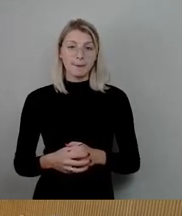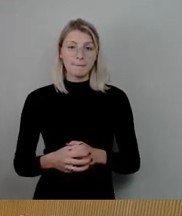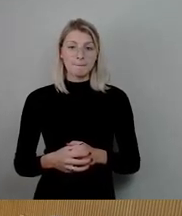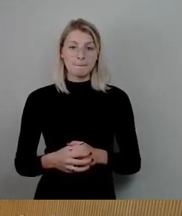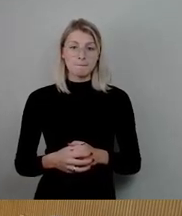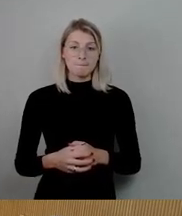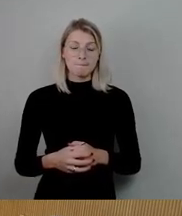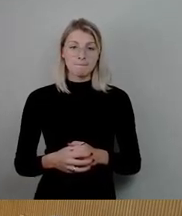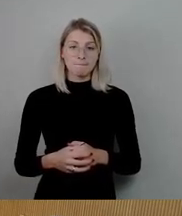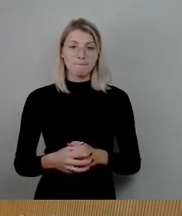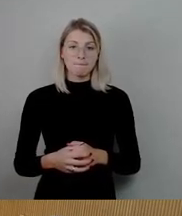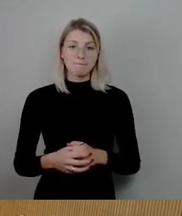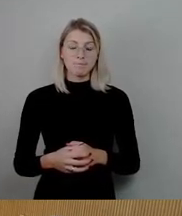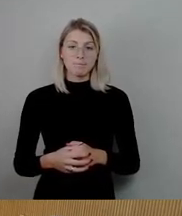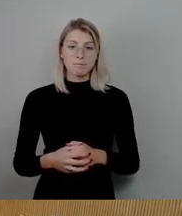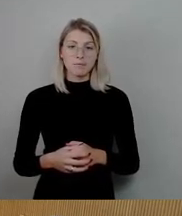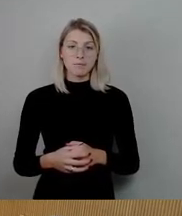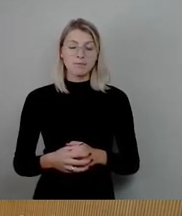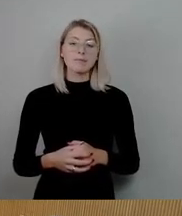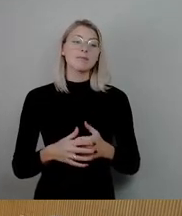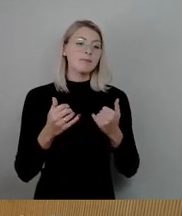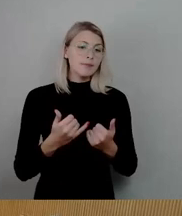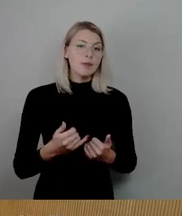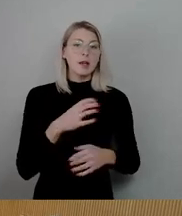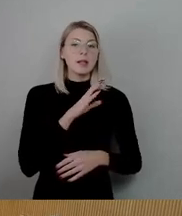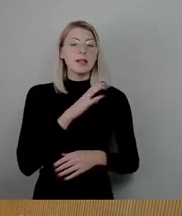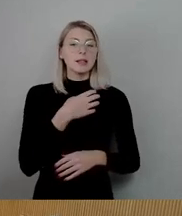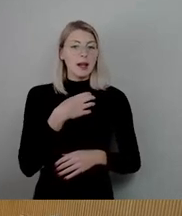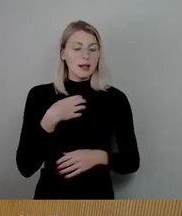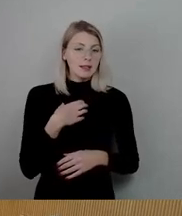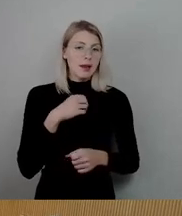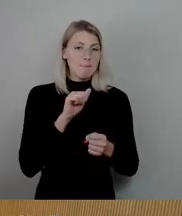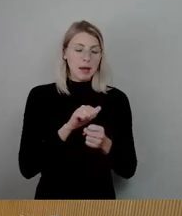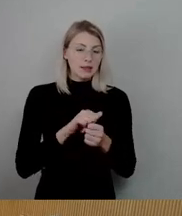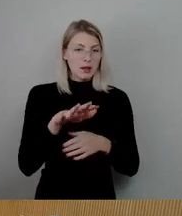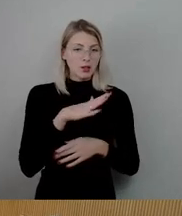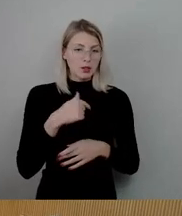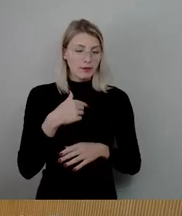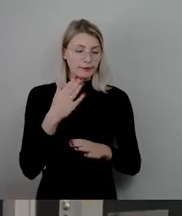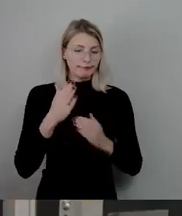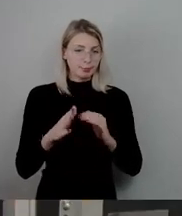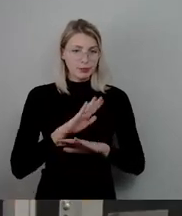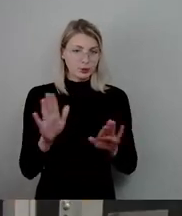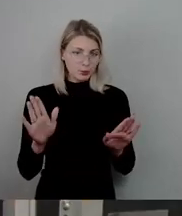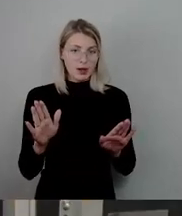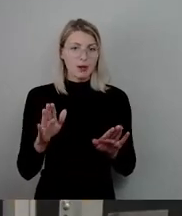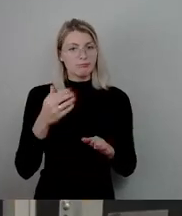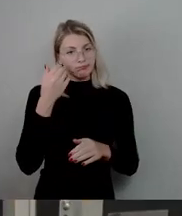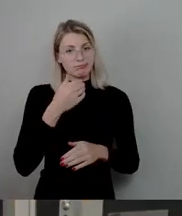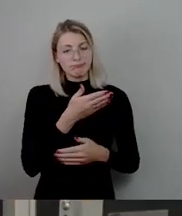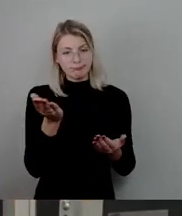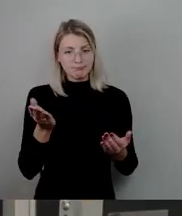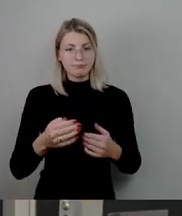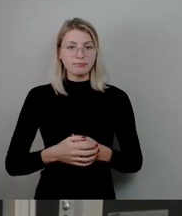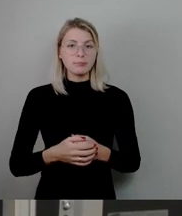Ja, ich werde jetzt nicht mit der Dresdner Presselandschaft weitermachen. Sehr geehrter erster Bürgermeister, liebe Kolleginnen und Kollegen. Aber Herr Krüger